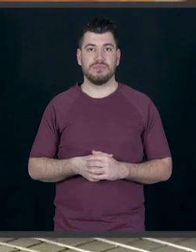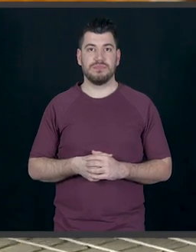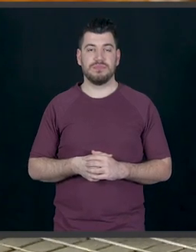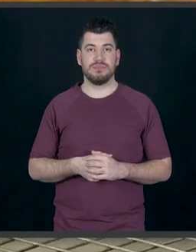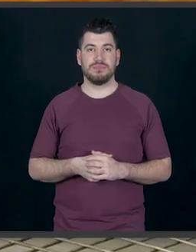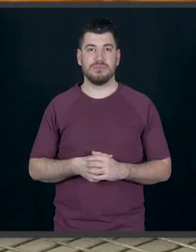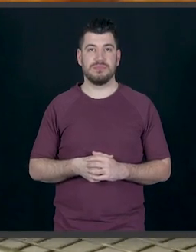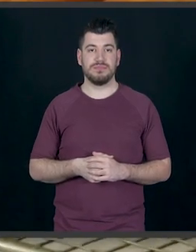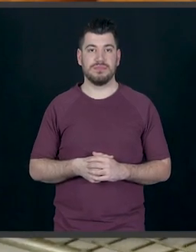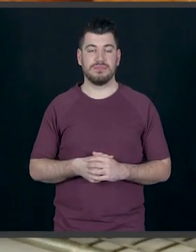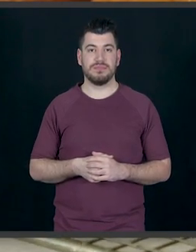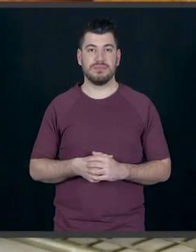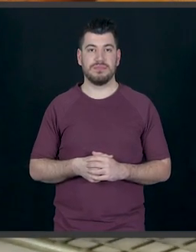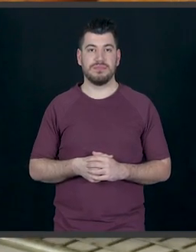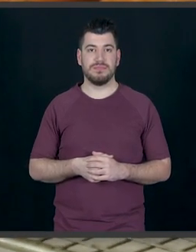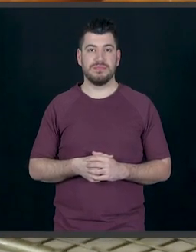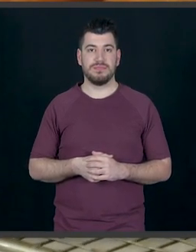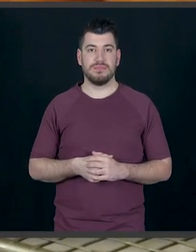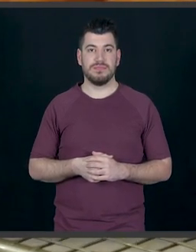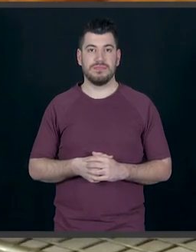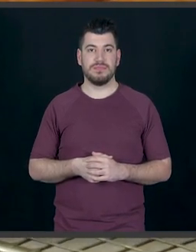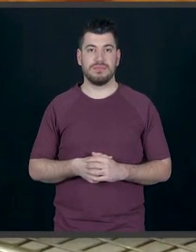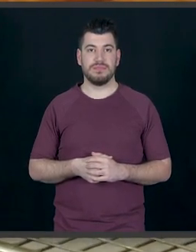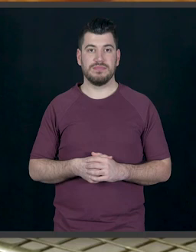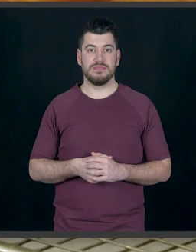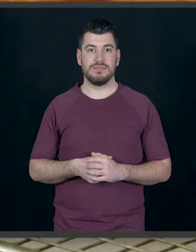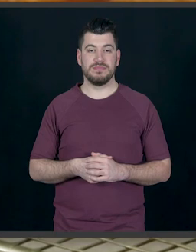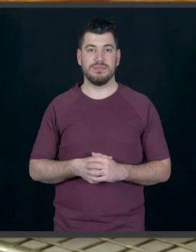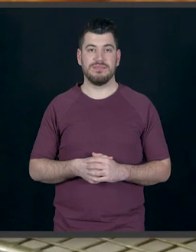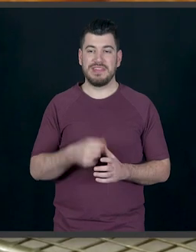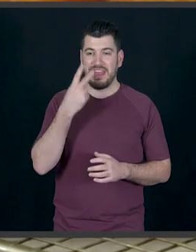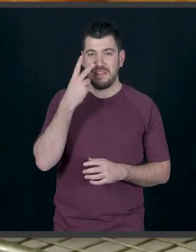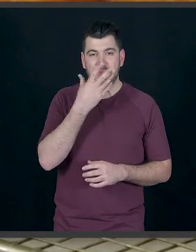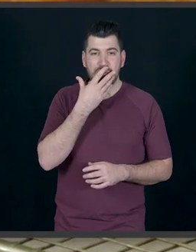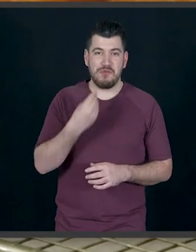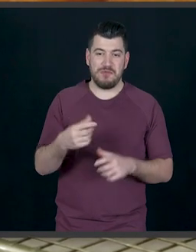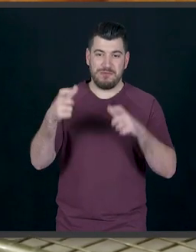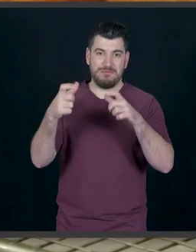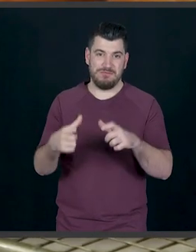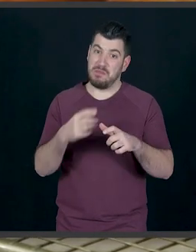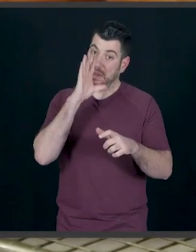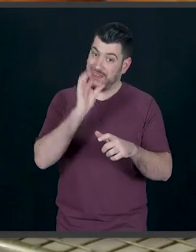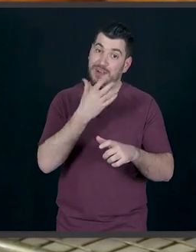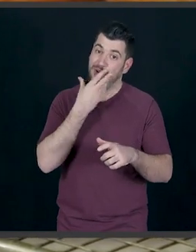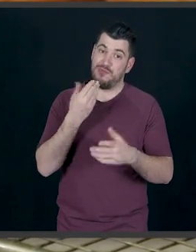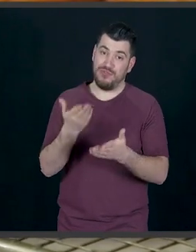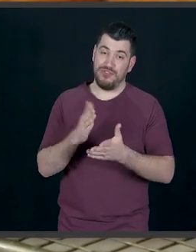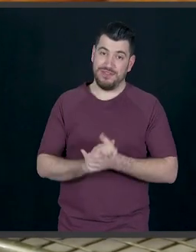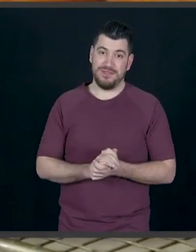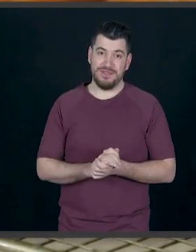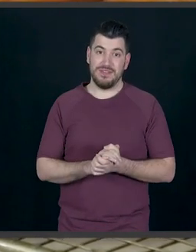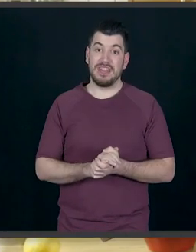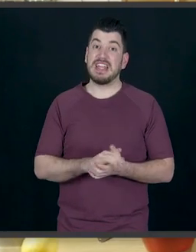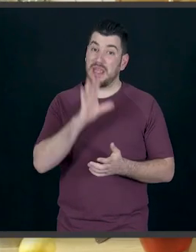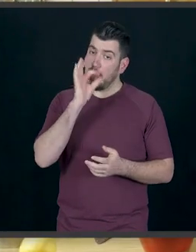Ρίξω πάνω από τον ντόνατο γλάσο. Κάξτε εδώ τι όμορφο που είναι. Είναι όμορφο. Είναι